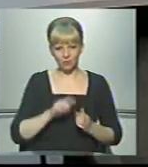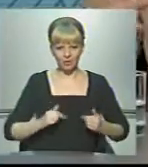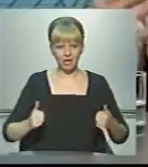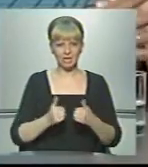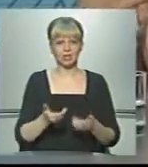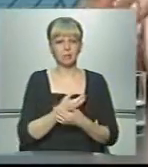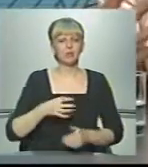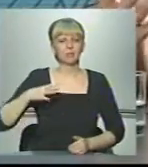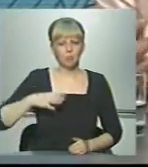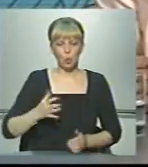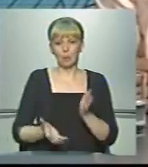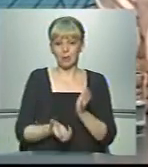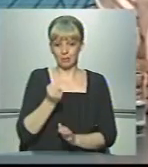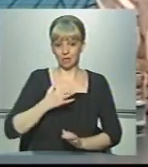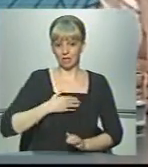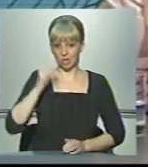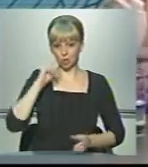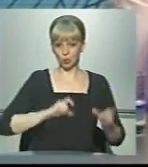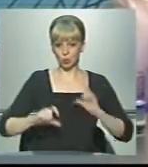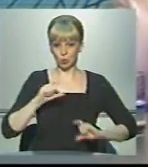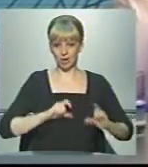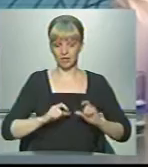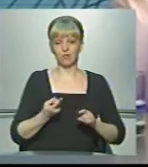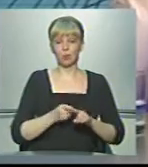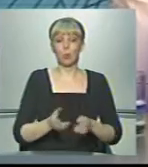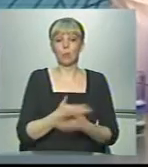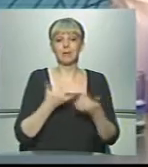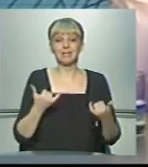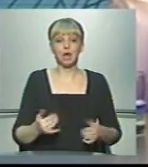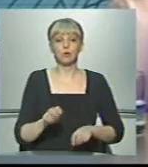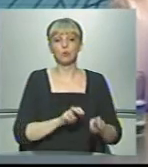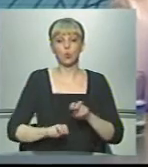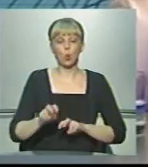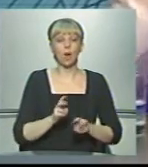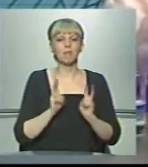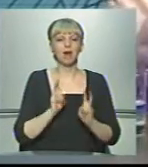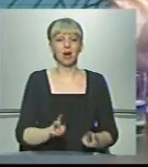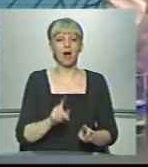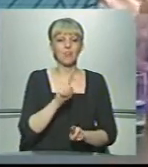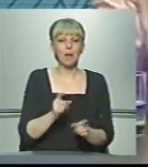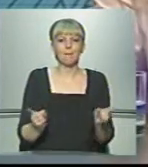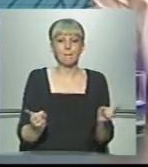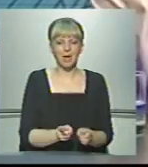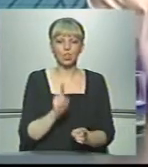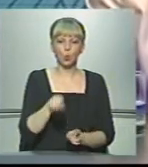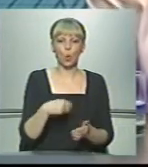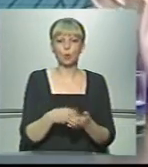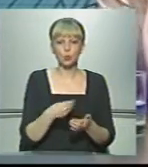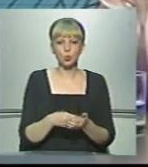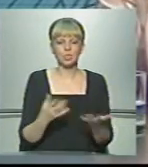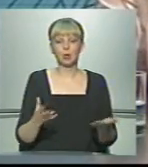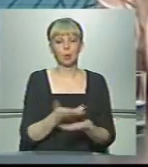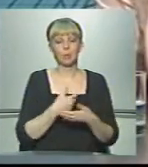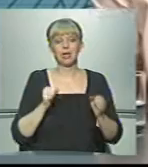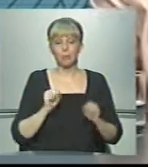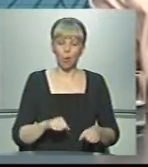ми мусимо підтримати наших студентів. Тому ми зараз шукаємо, як в тих межах того бюджету, на який